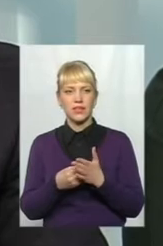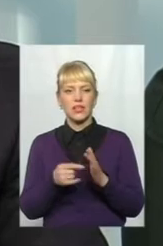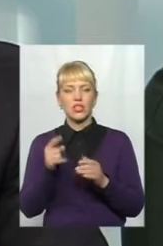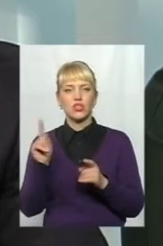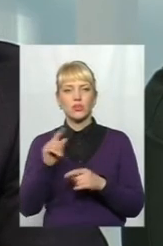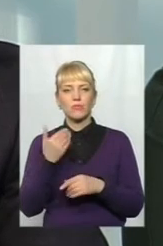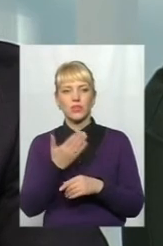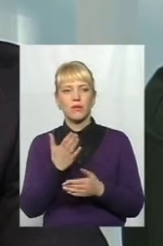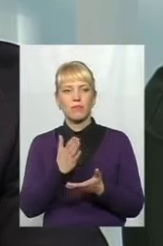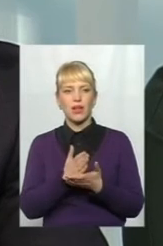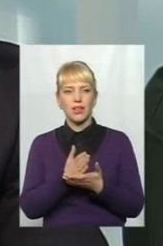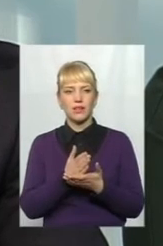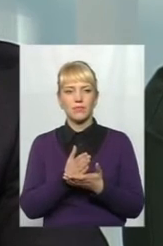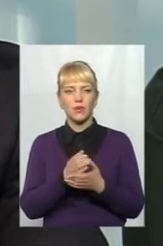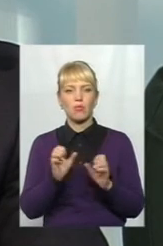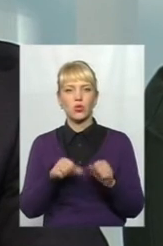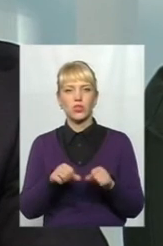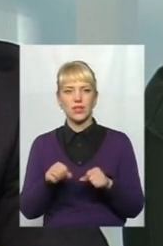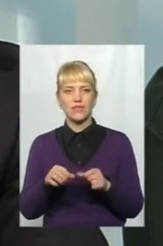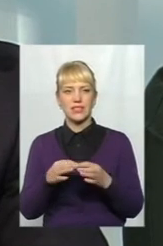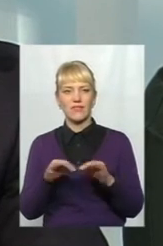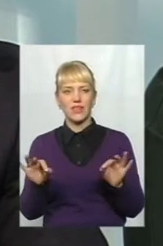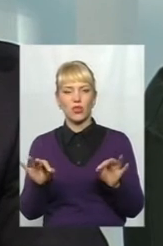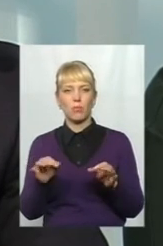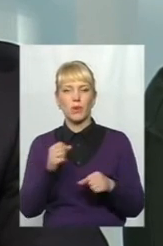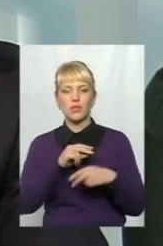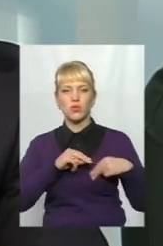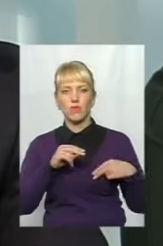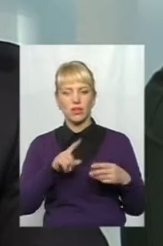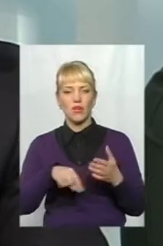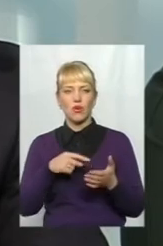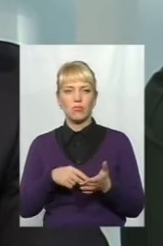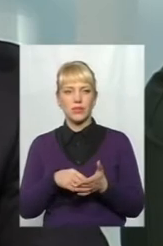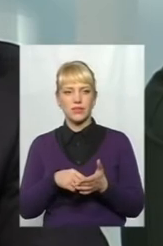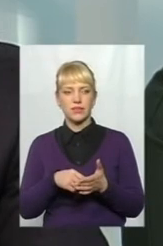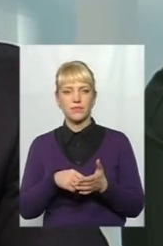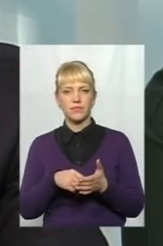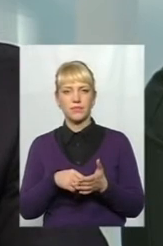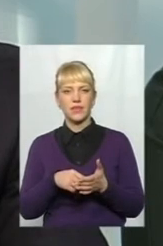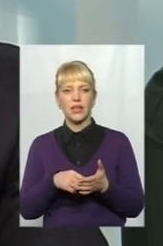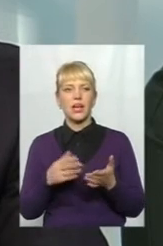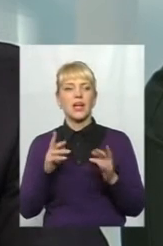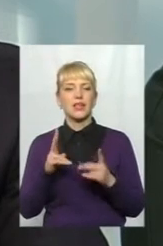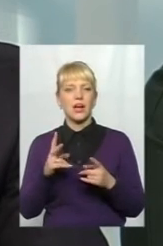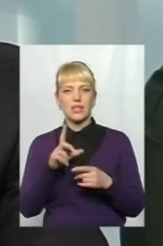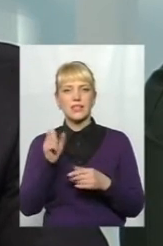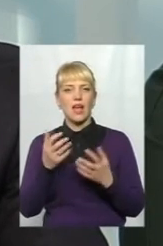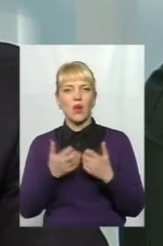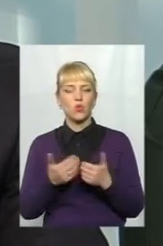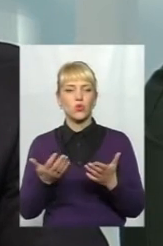вони мали можливість вільно працювати в місті. Яким чином? За рахунок чого?